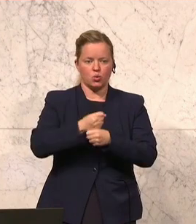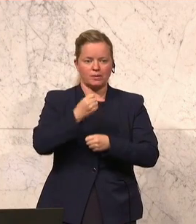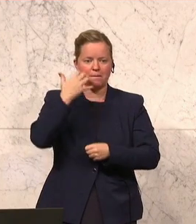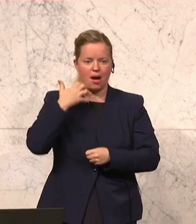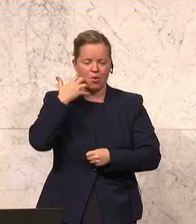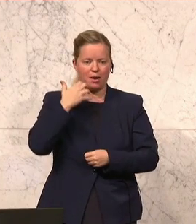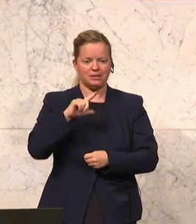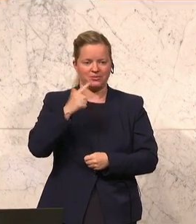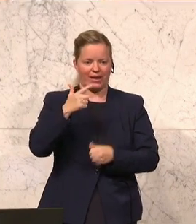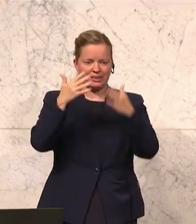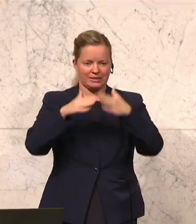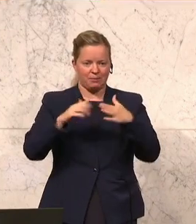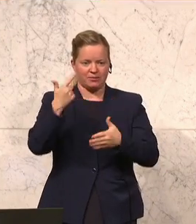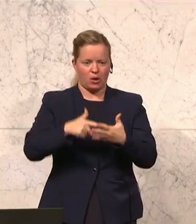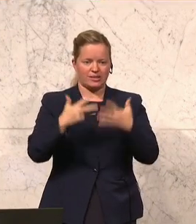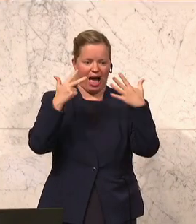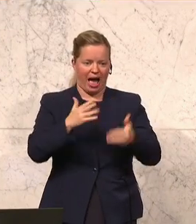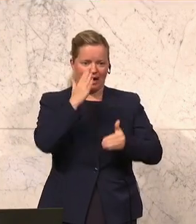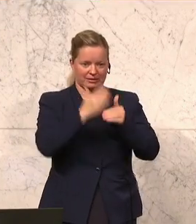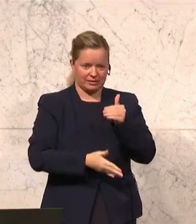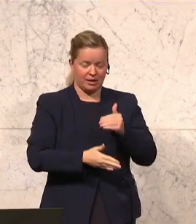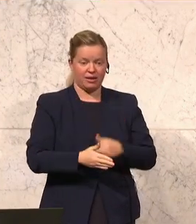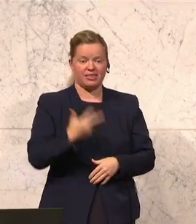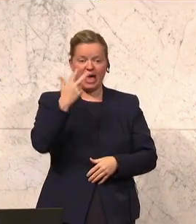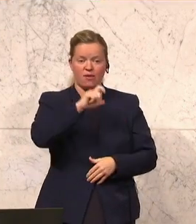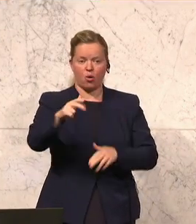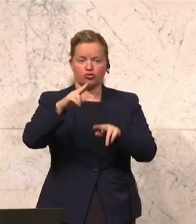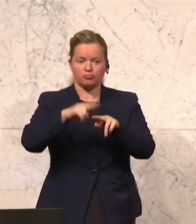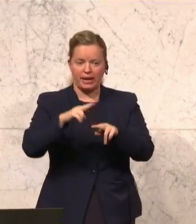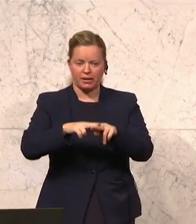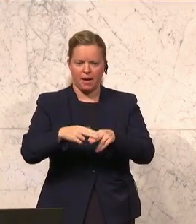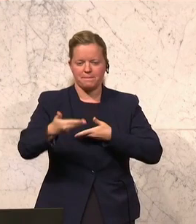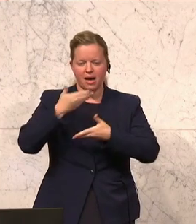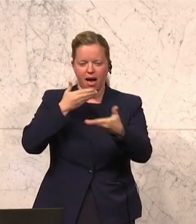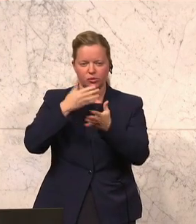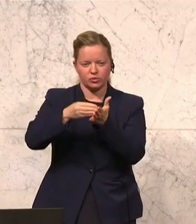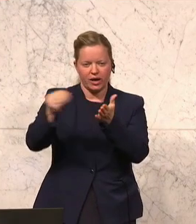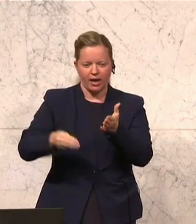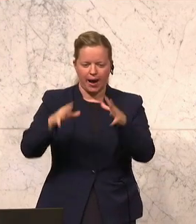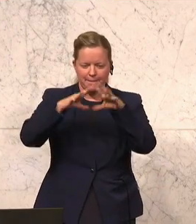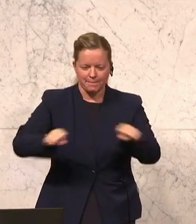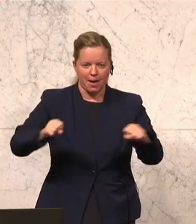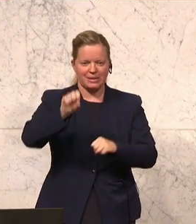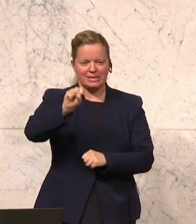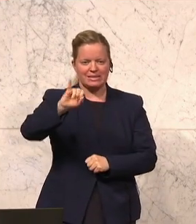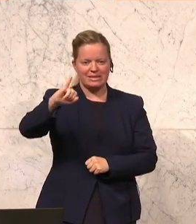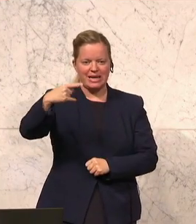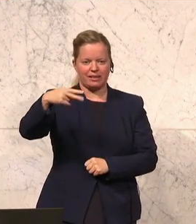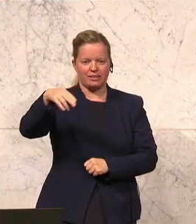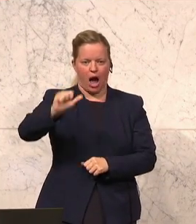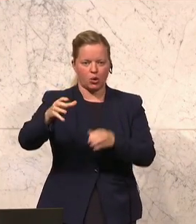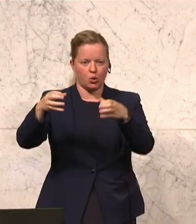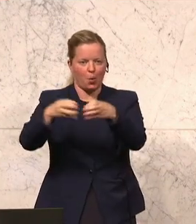Dezember 2008. Er schließt dann drei Wochen später einen Beratungsvertrag mit der Signer-Gruppe ab.